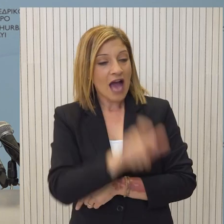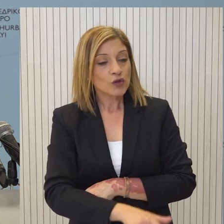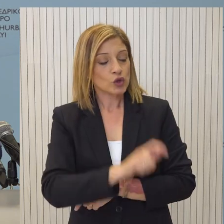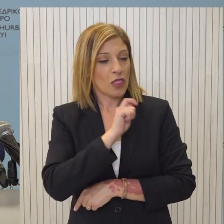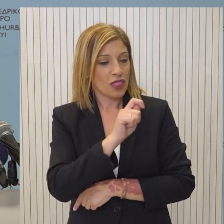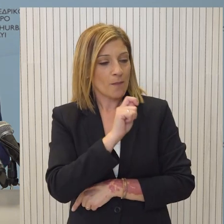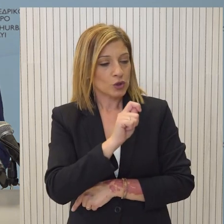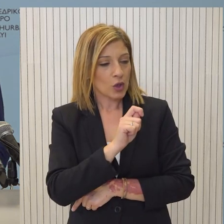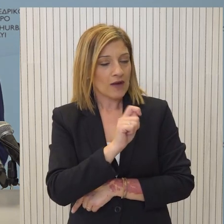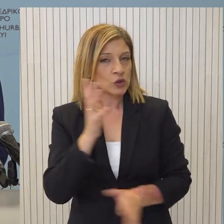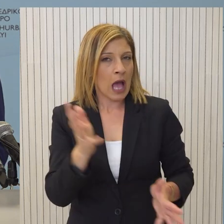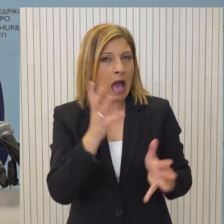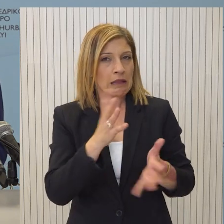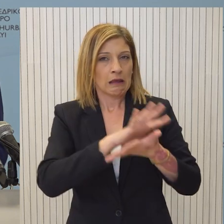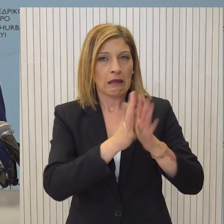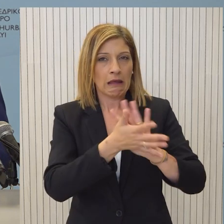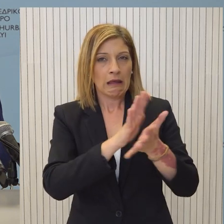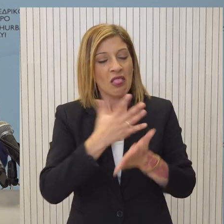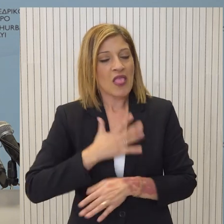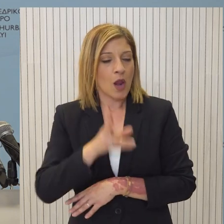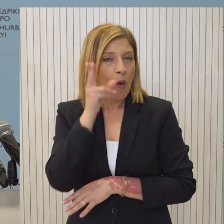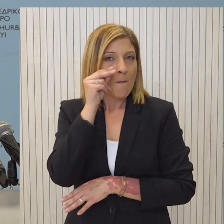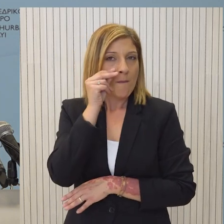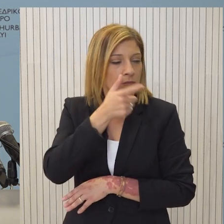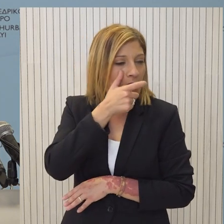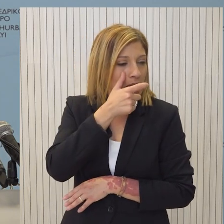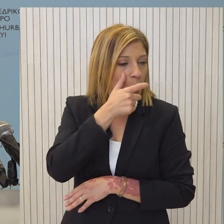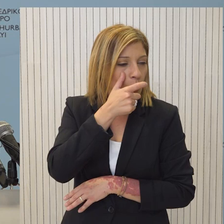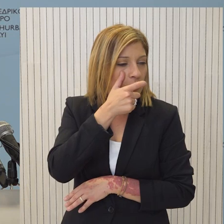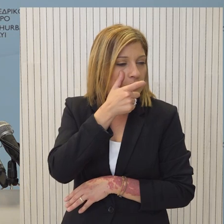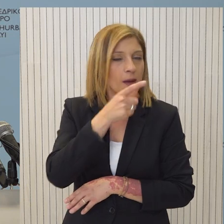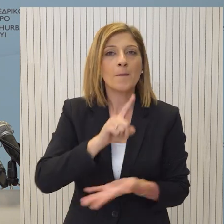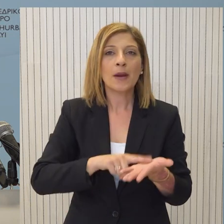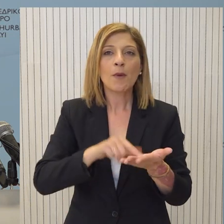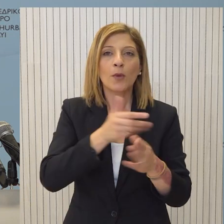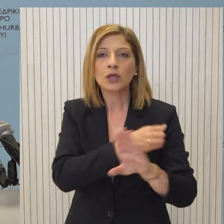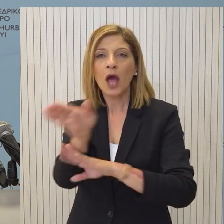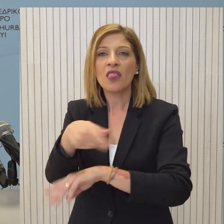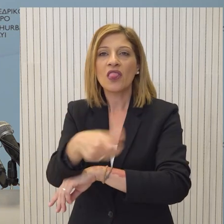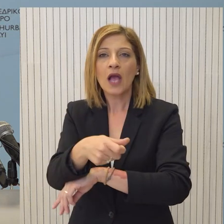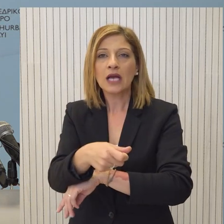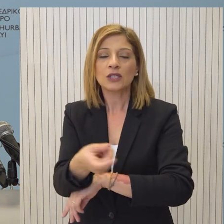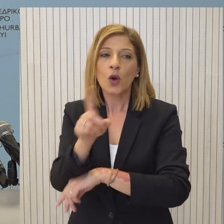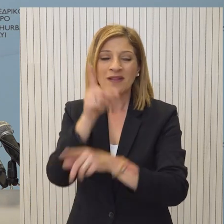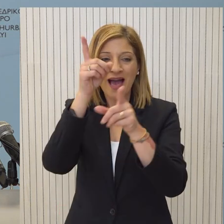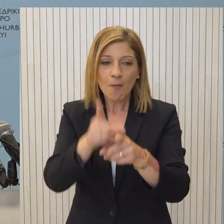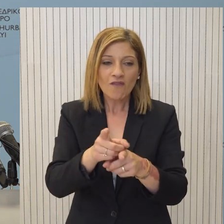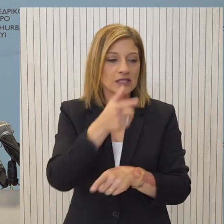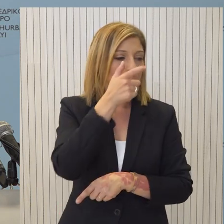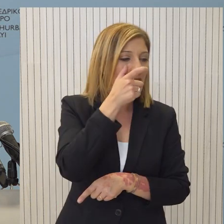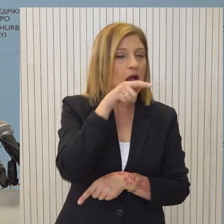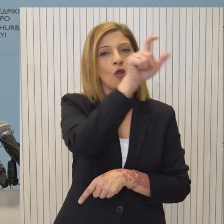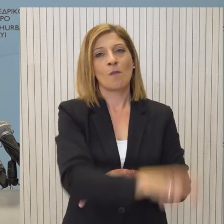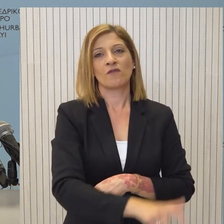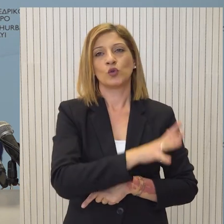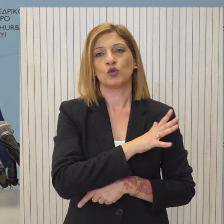ο οποιοσδήποτε, θα μπορεί να συμβάλλει στην απειλή της εθνικής ασφάλειας ή να συμβάλλει σε τρομοκρατικές επιθέσεις, στην βάση τεκμηριωμένων